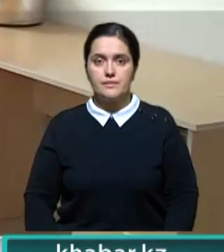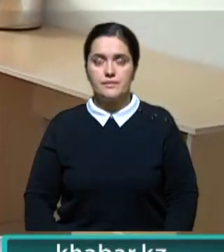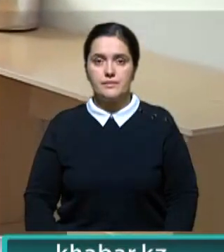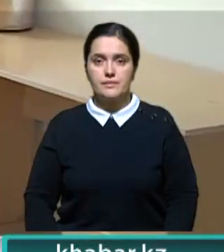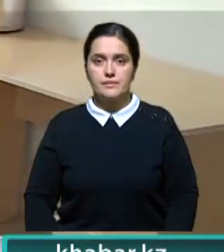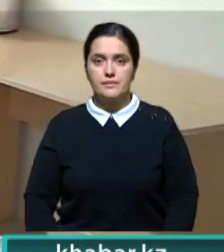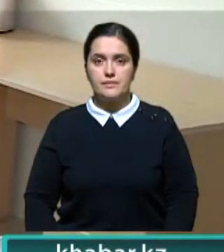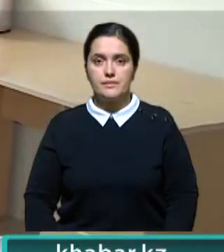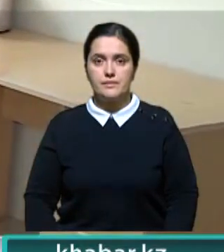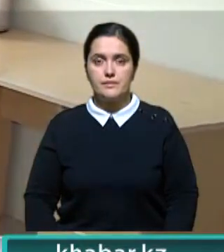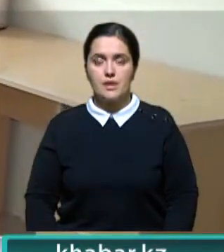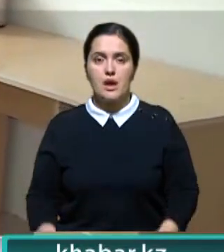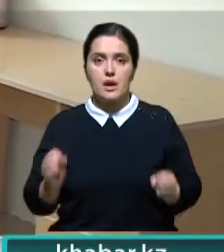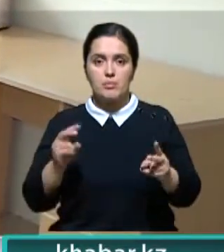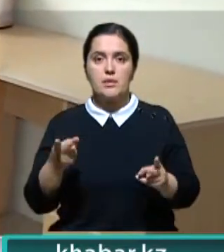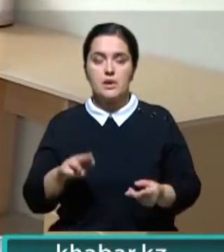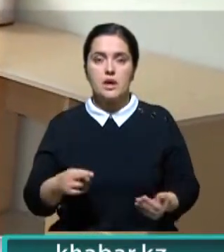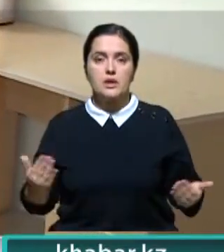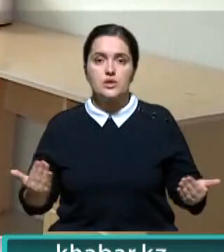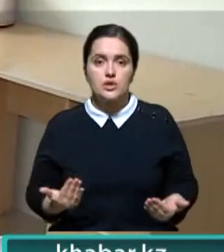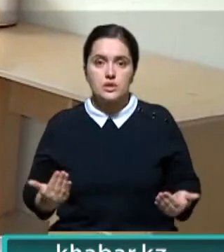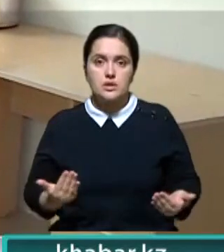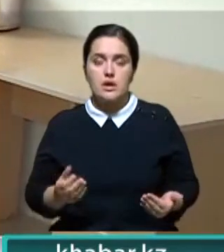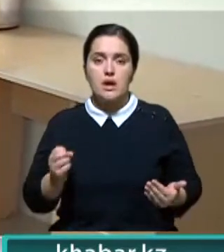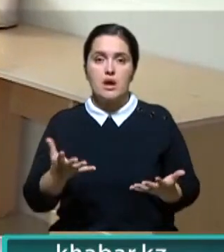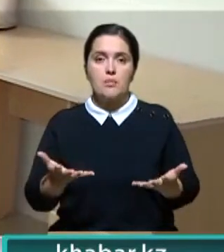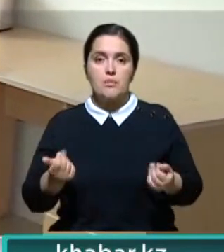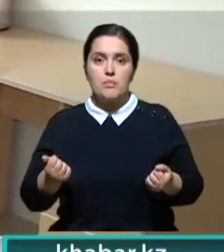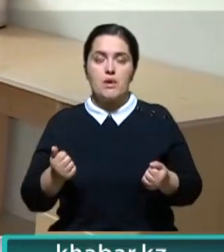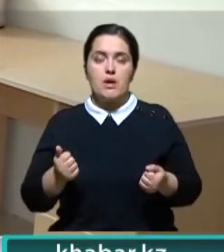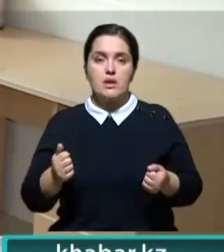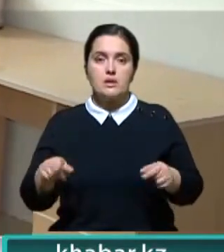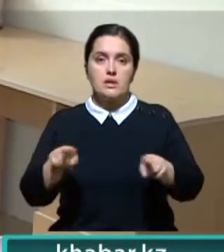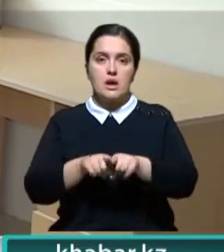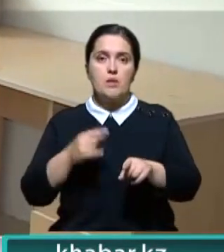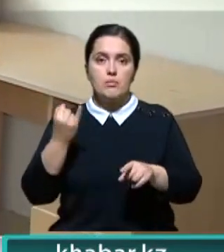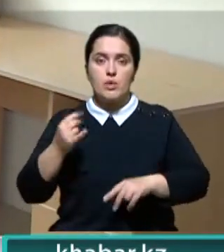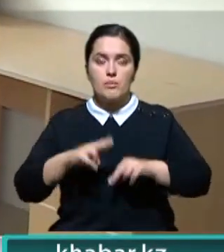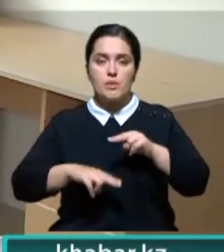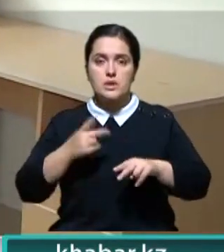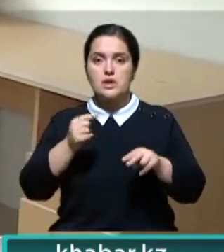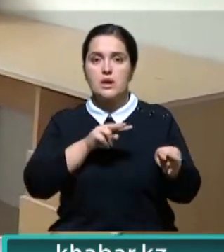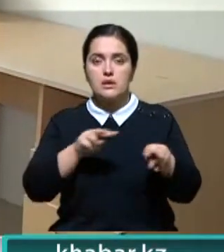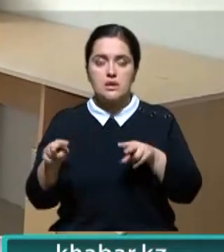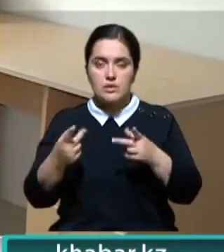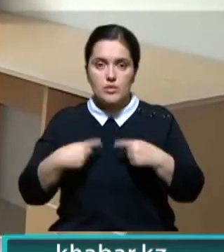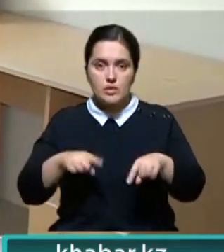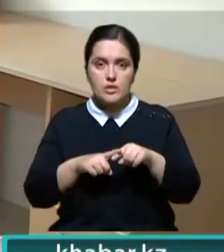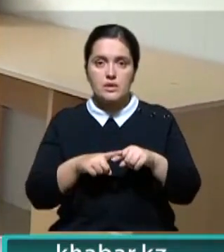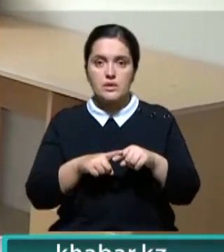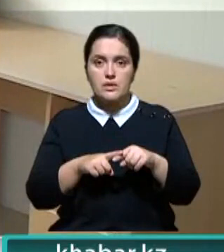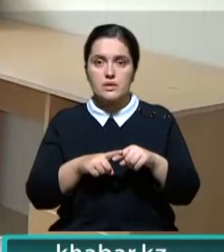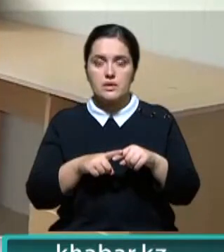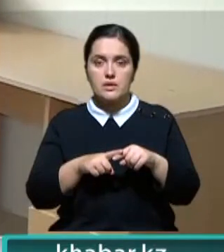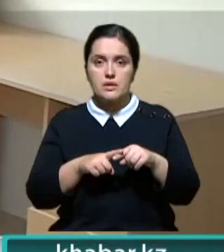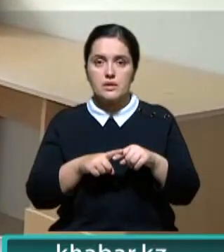Это же опасно для жизни. Как можно было принимать здание, если так плохо все построили? А где контролирующие органы были? Мы теперь